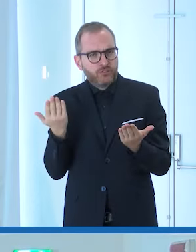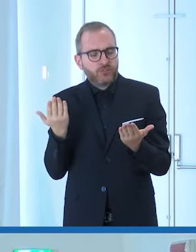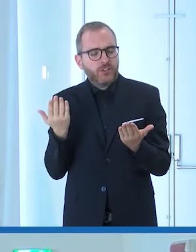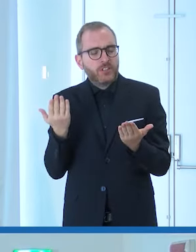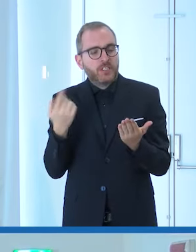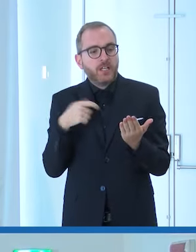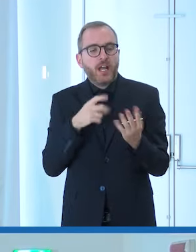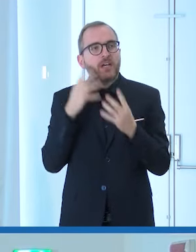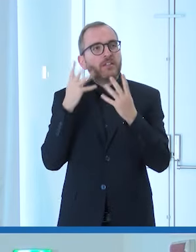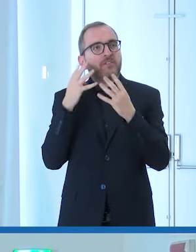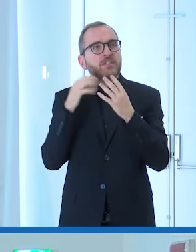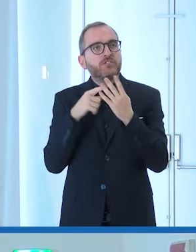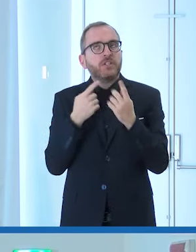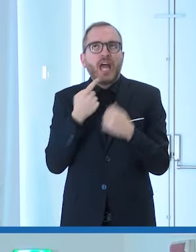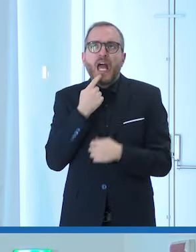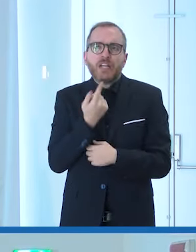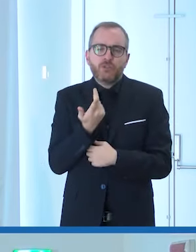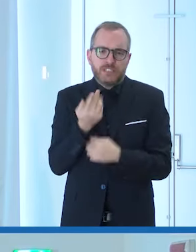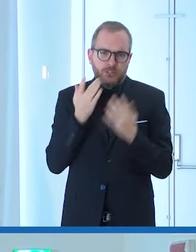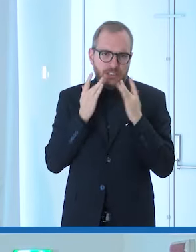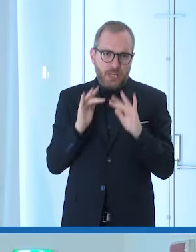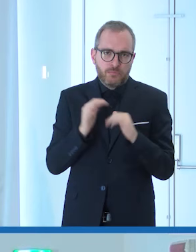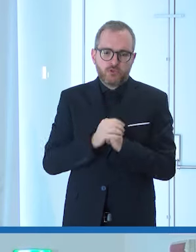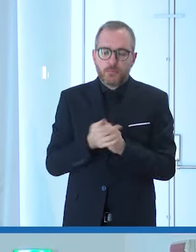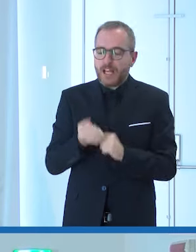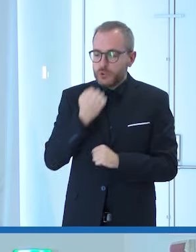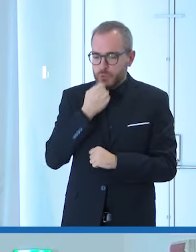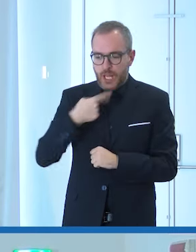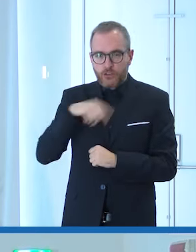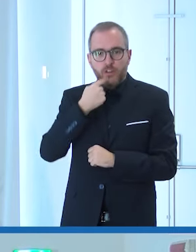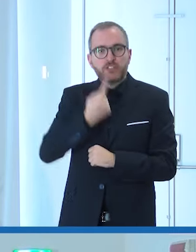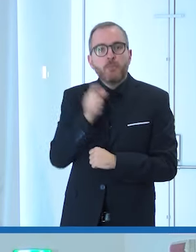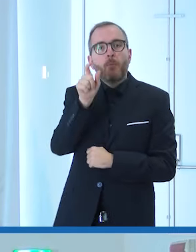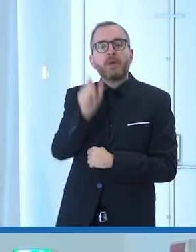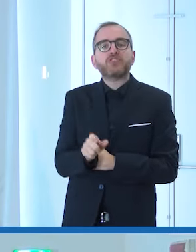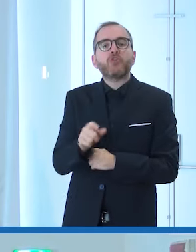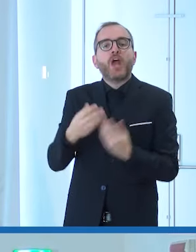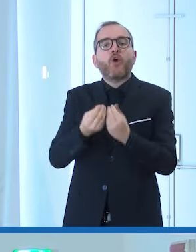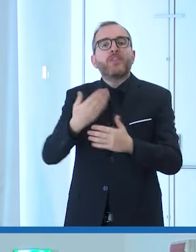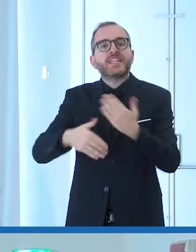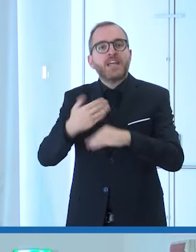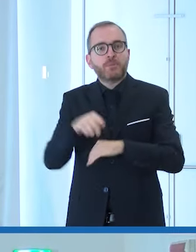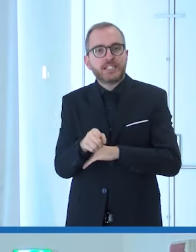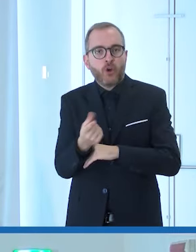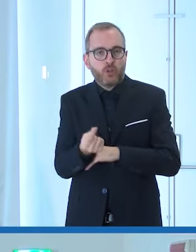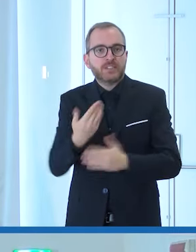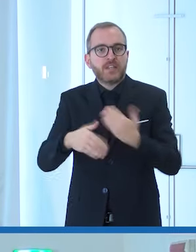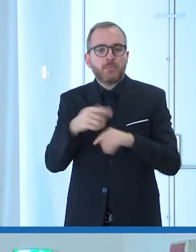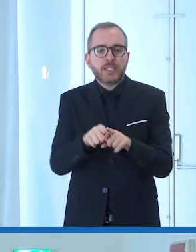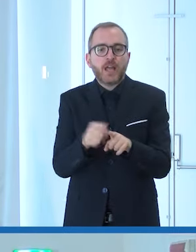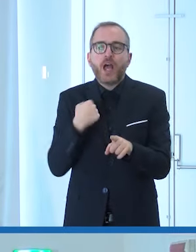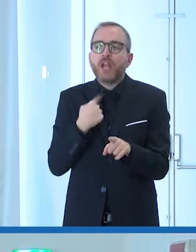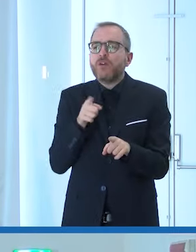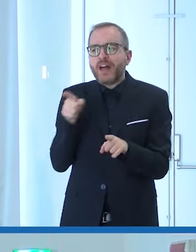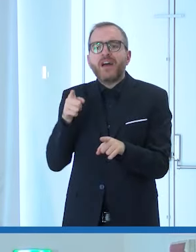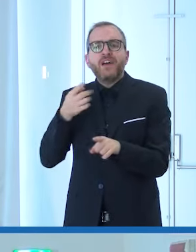la riflessione è stata semplice hanno detto ma scusate come noi diciamo persona con disabilità molto semplicemente togliamo quel normodottato dicevano able